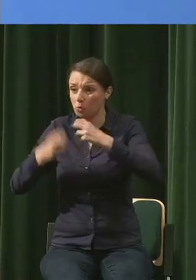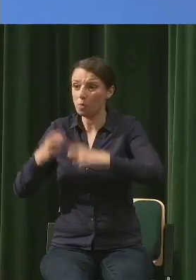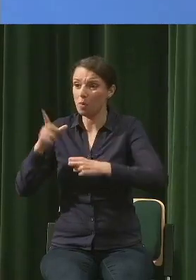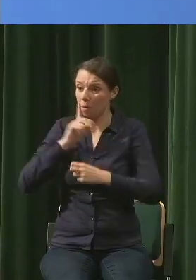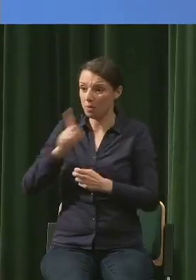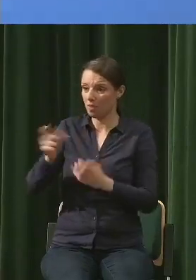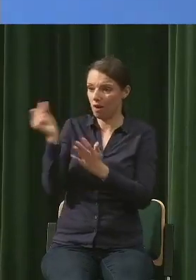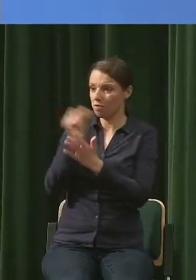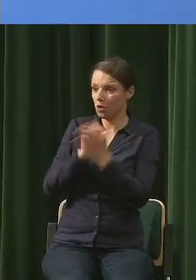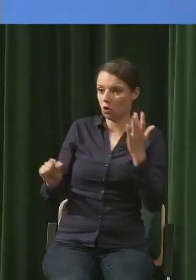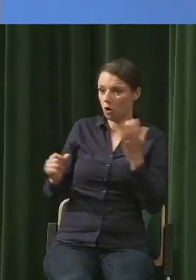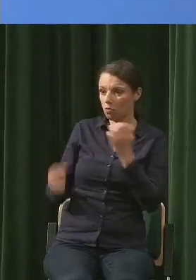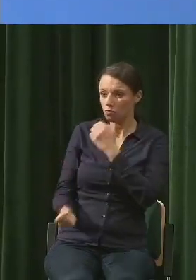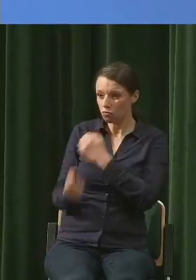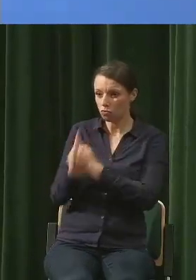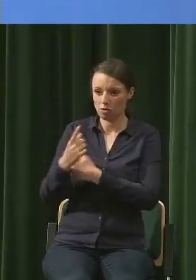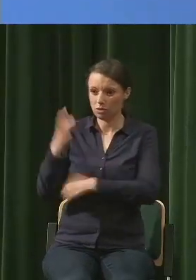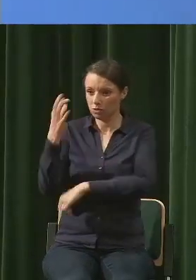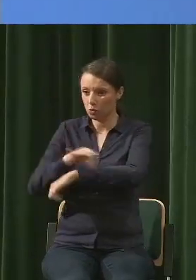zaskoczona.